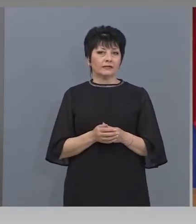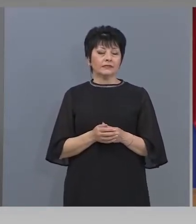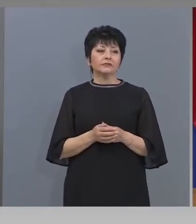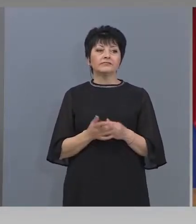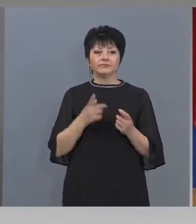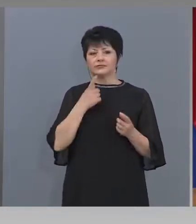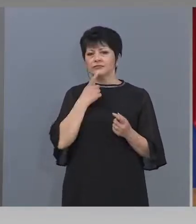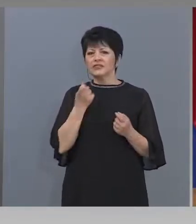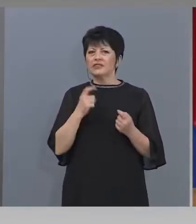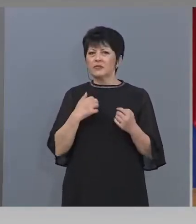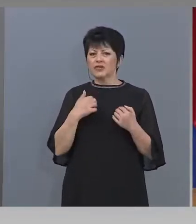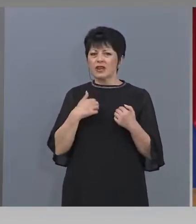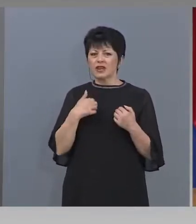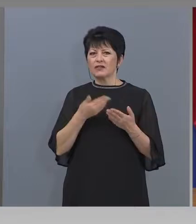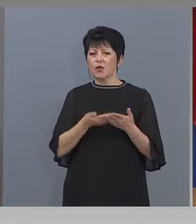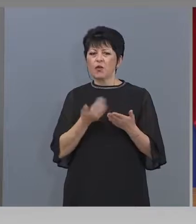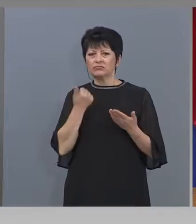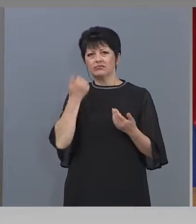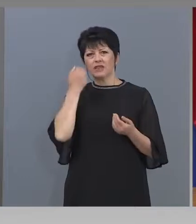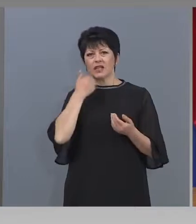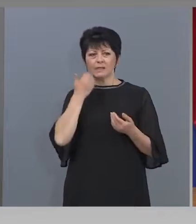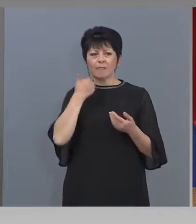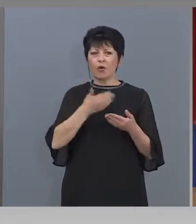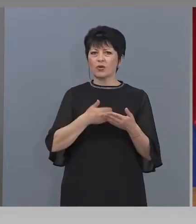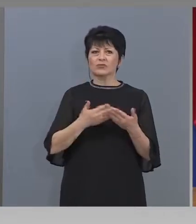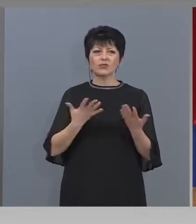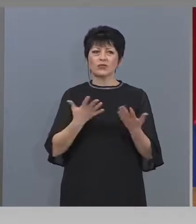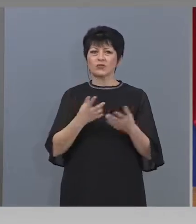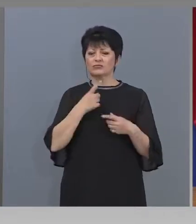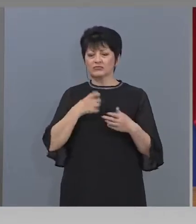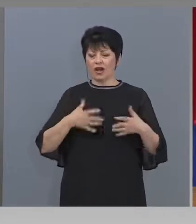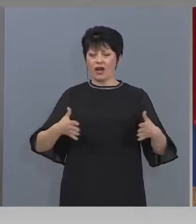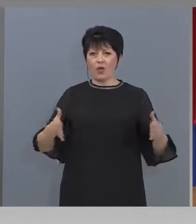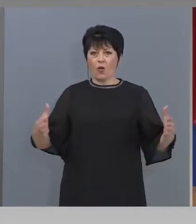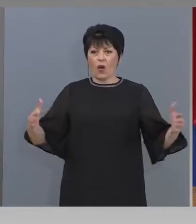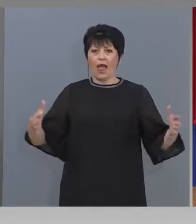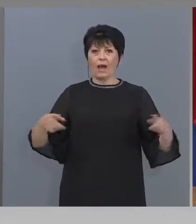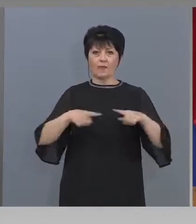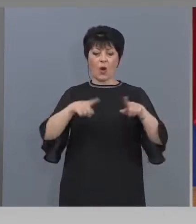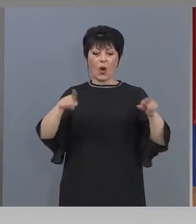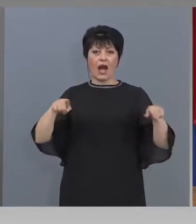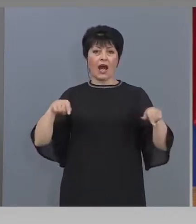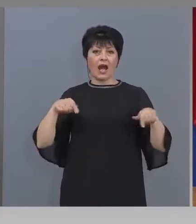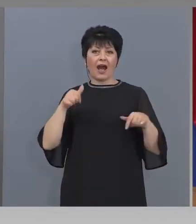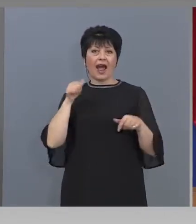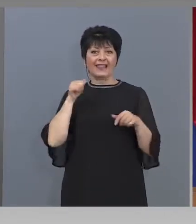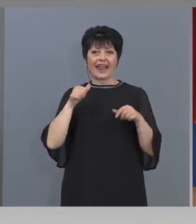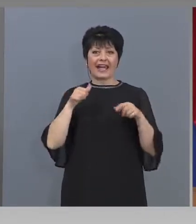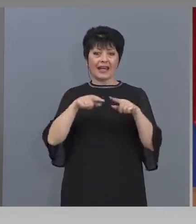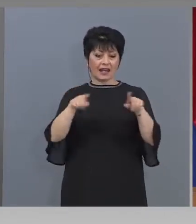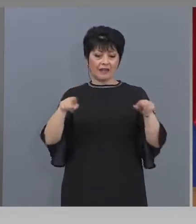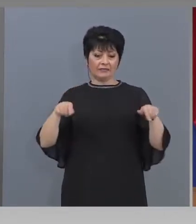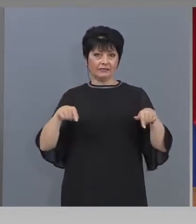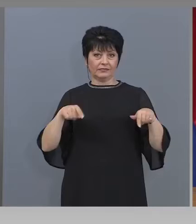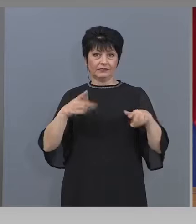за да може да ползваме, защото голямото е тилието, другото, стайчките горе, какво администрация да слагаш.